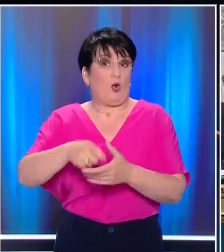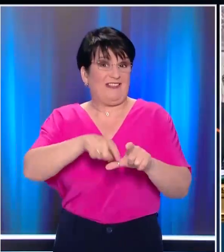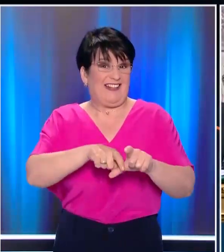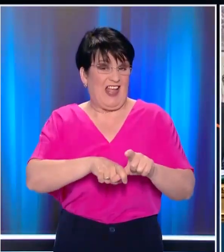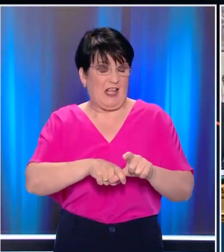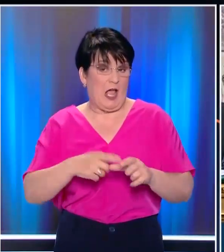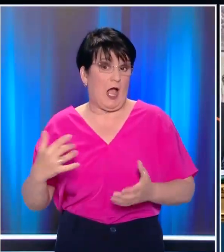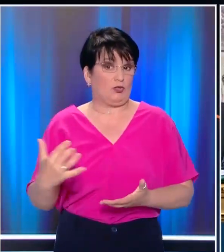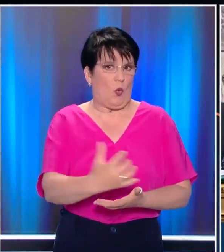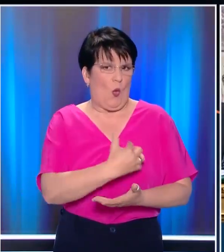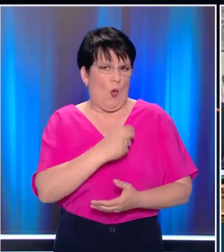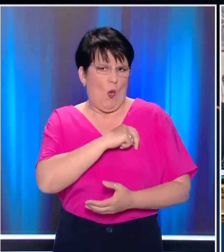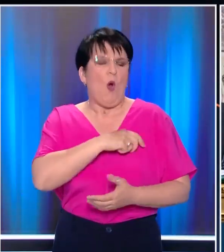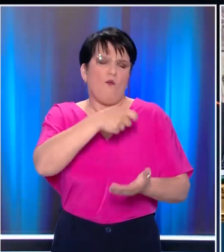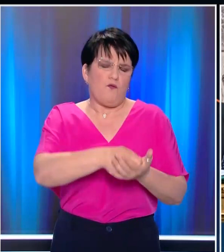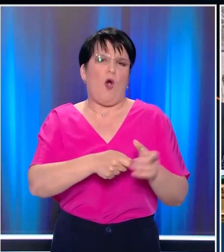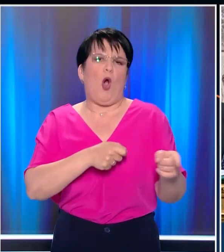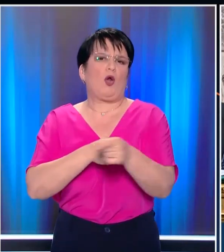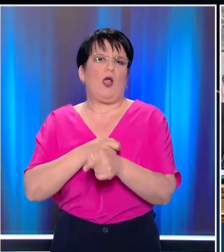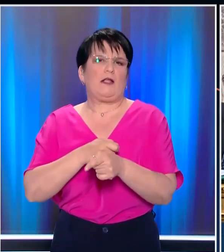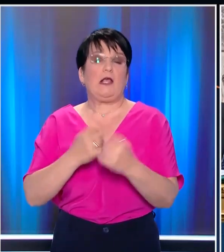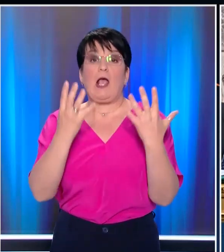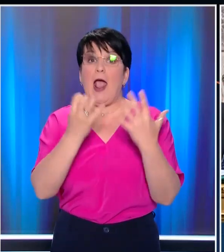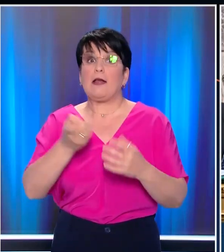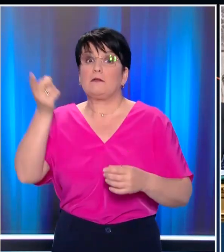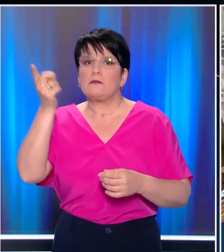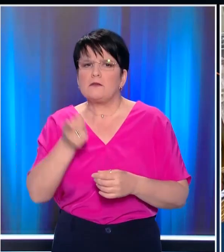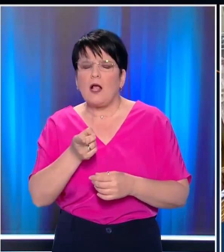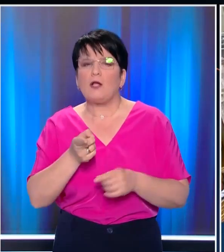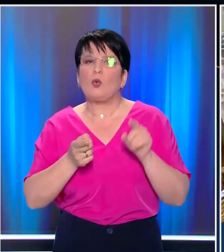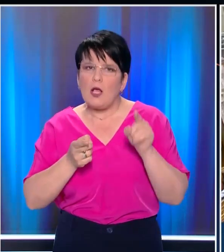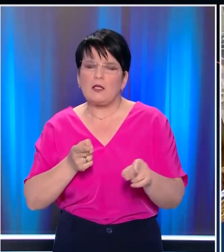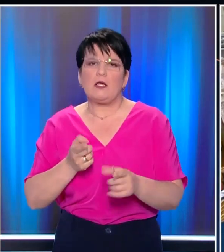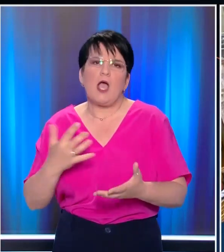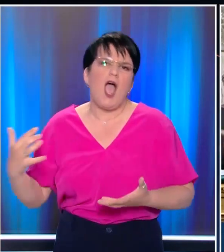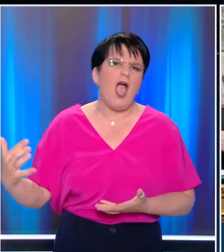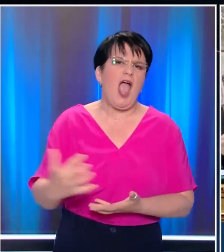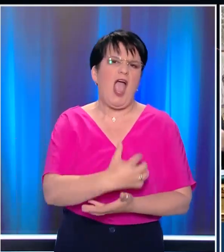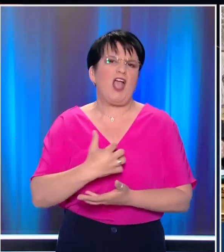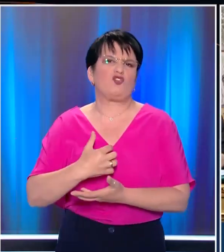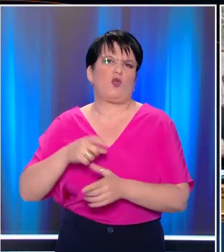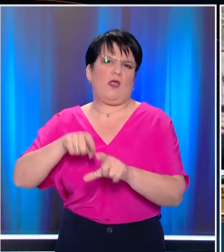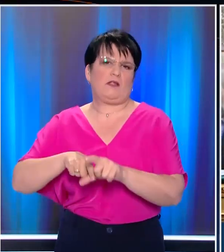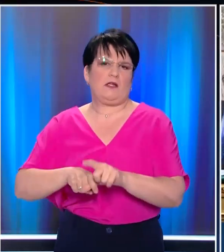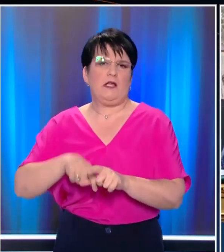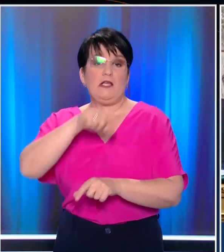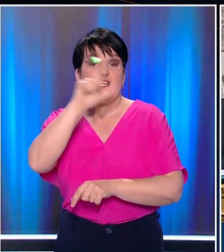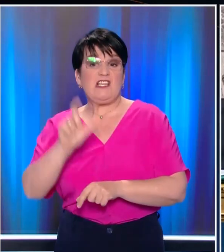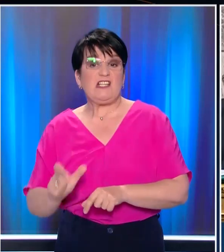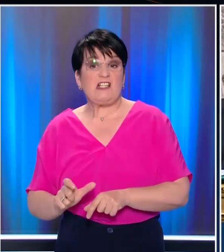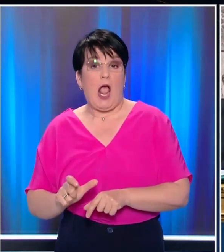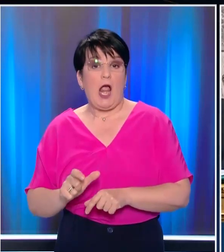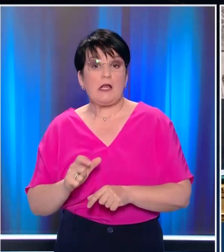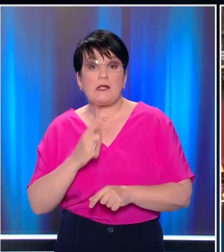ενέργειας Να ανακτήσουμε και να φορολογήσουμε κατά 90% τα υπερέσωνα των παραγωγών Η Ιταλία τα ανακτά